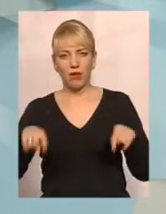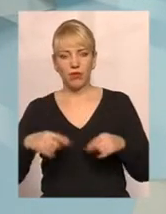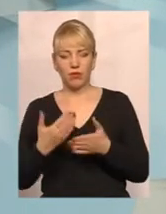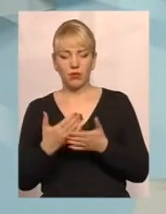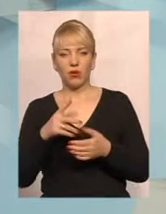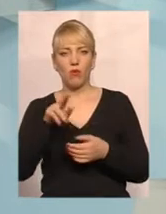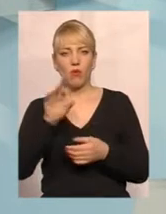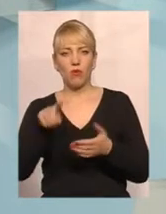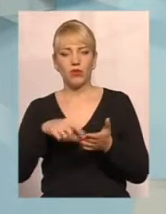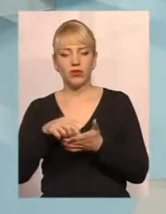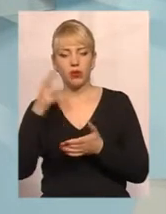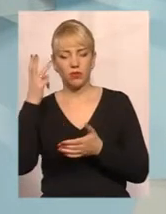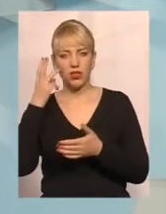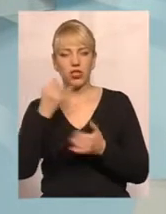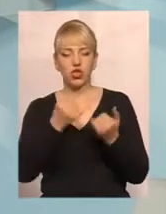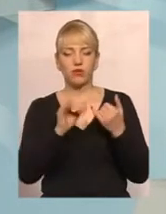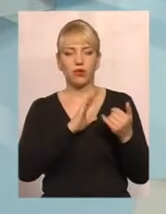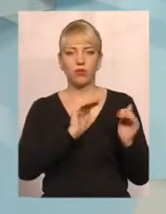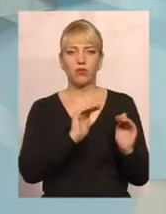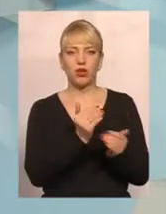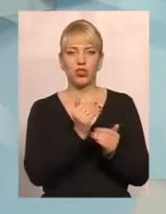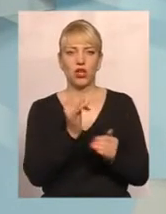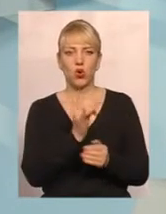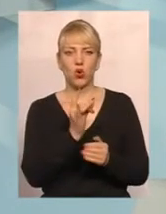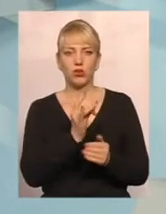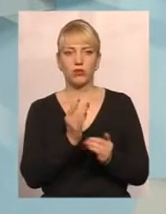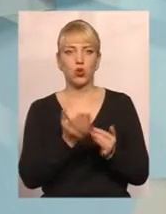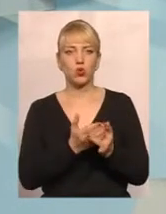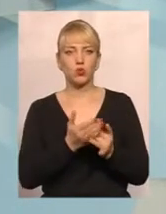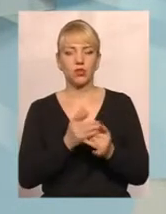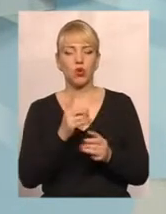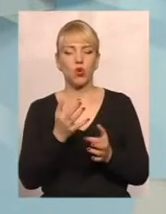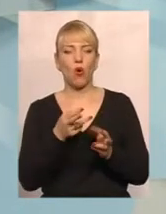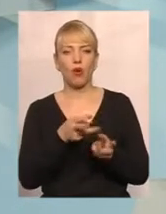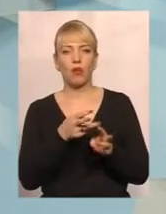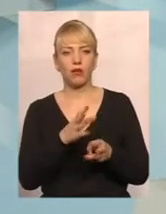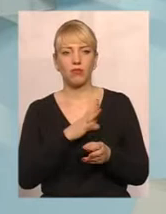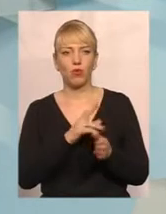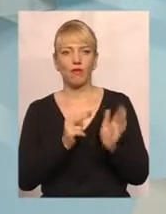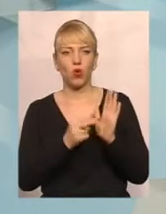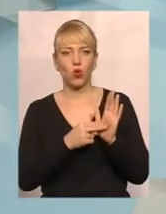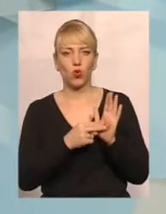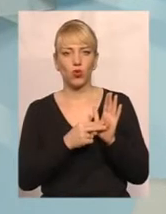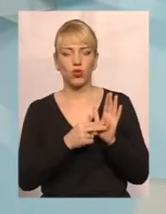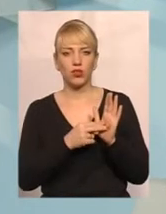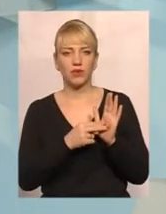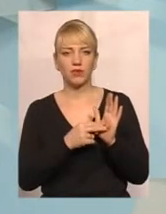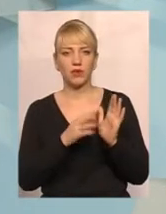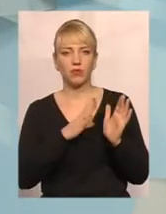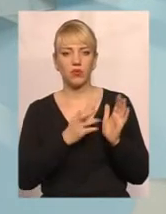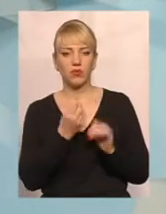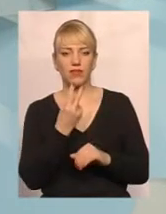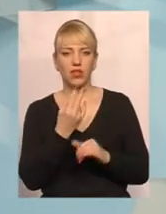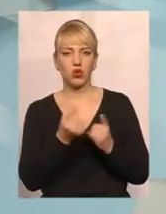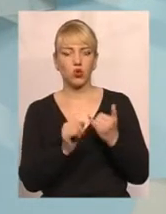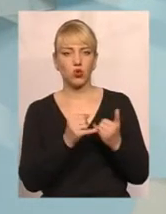Хмельницькому, в жовтні трошечки менші були розміри субсидії, оскільки опалення було включено, скажімо так, початок опаленого періоду відбувся з 12